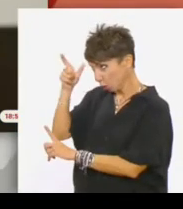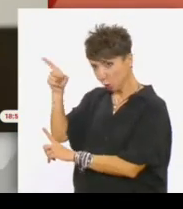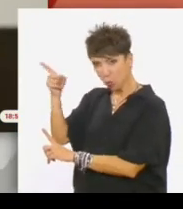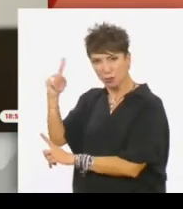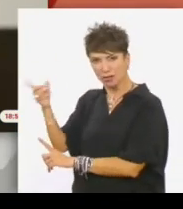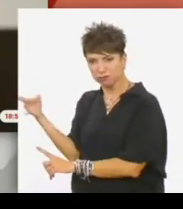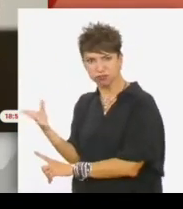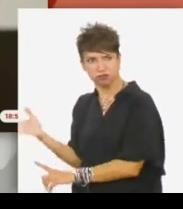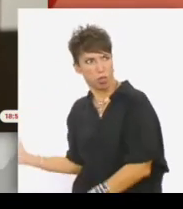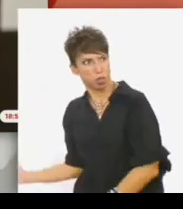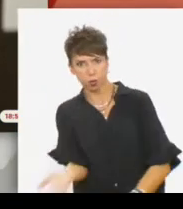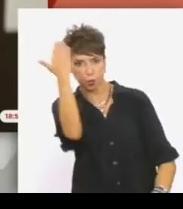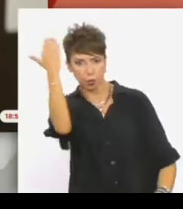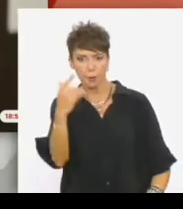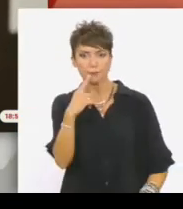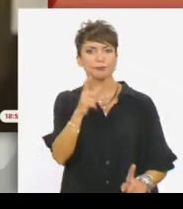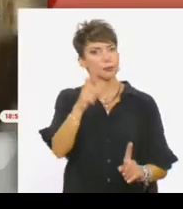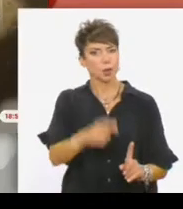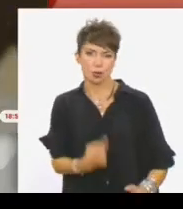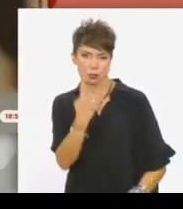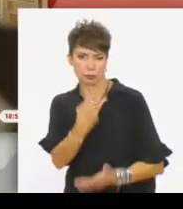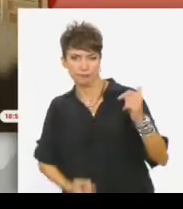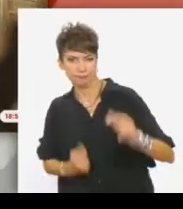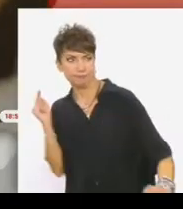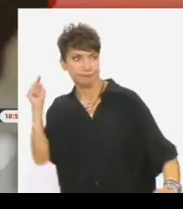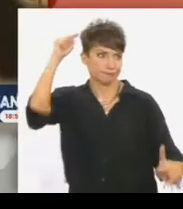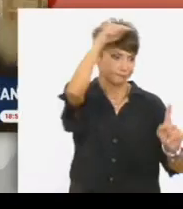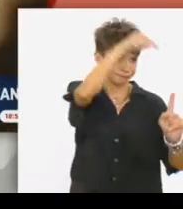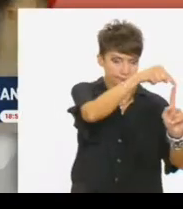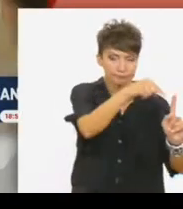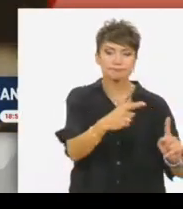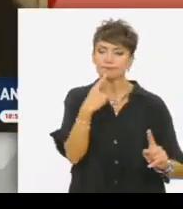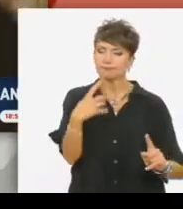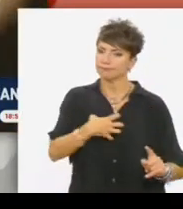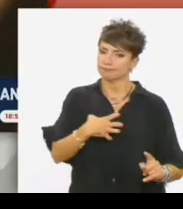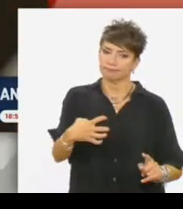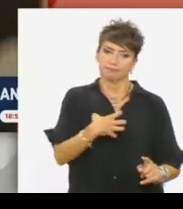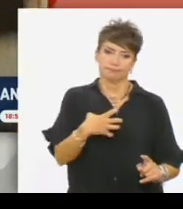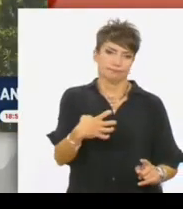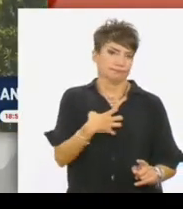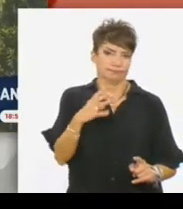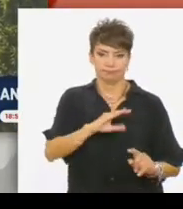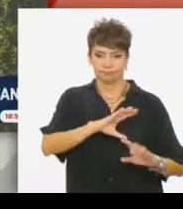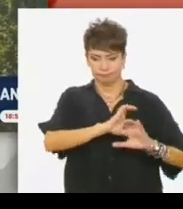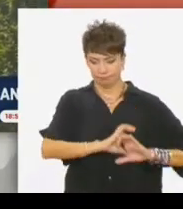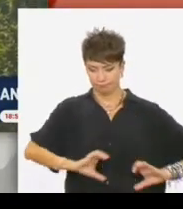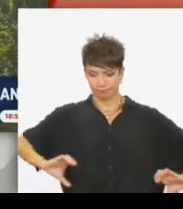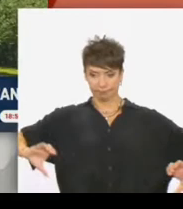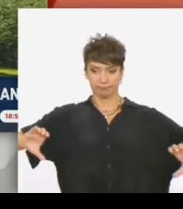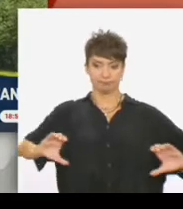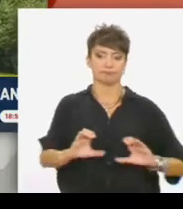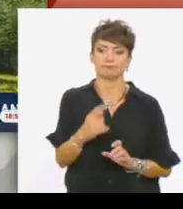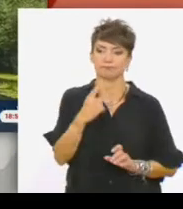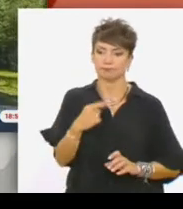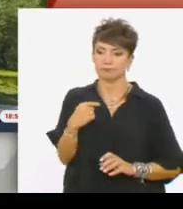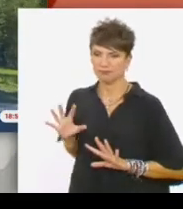Μιλώντας τον Αλφα, ο αυτοεξόριστος ημάμις εκφράζεται την ανησυχία του κατά την κλιμάκωση της έντασης στην Ανατολική Μεσόγειο και εξαπολύει η